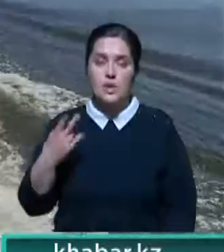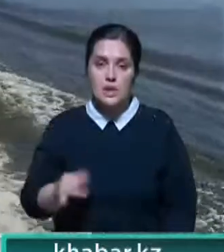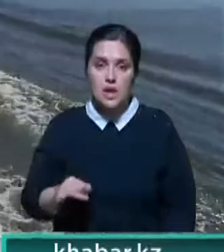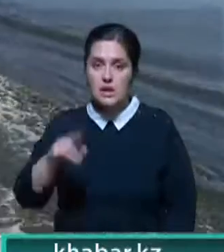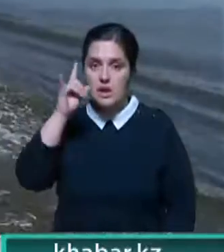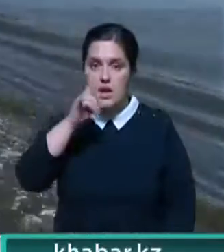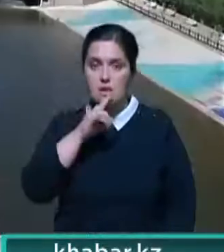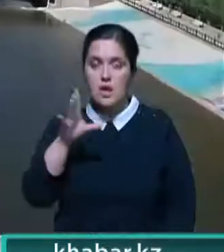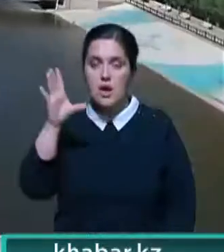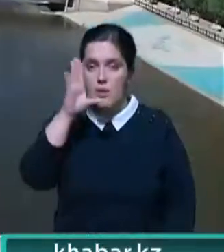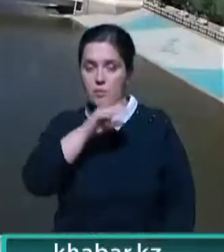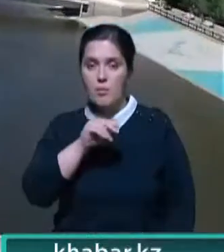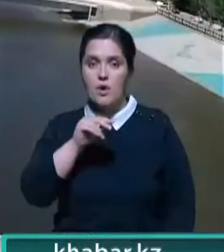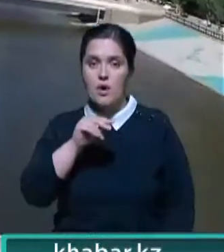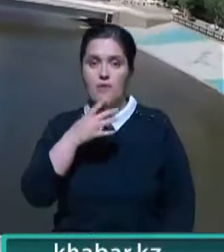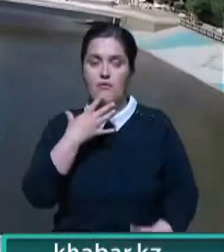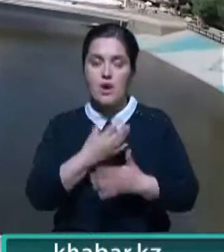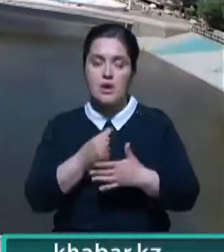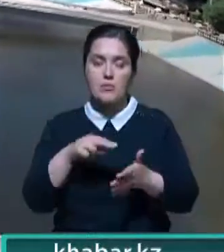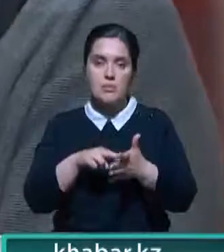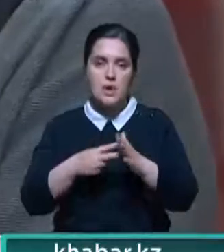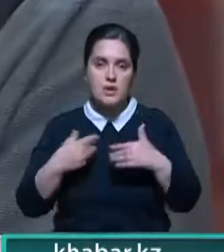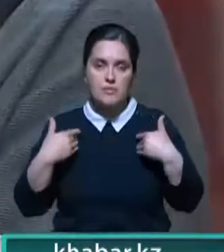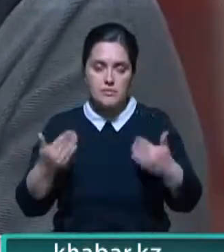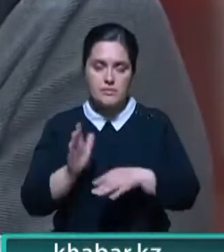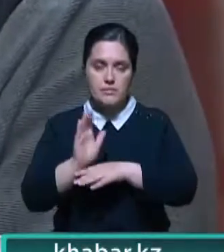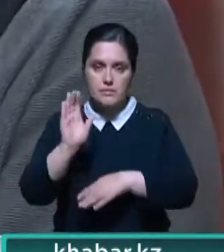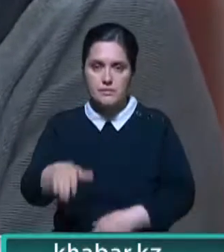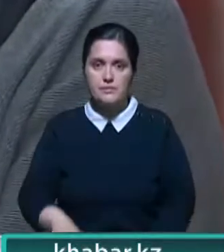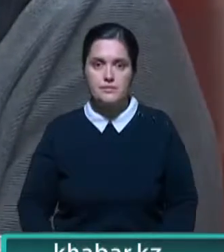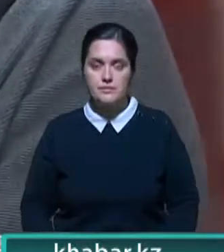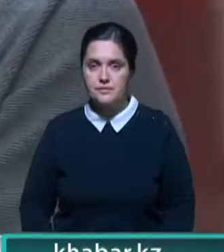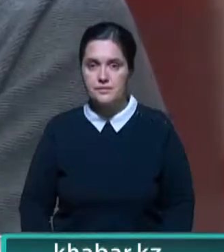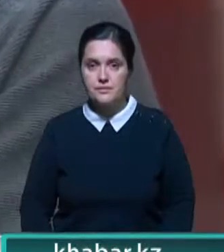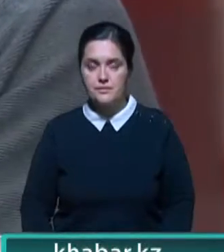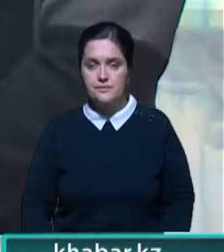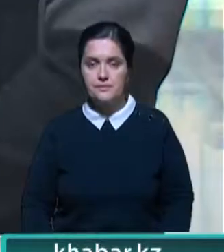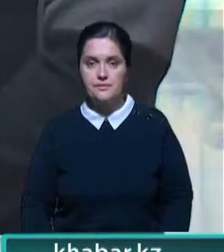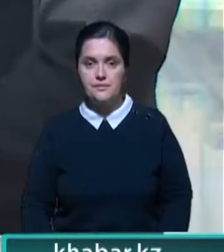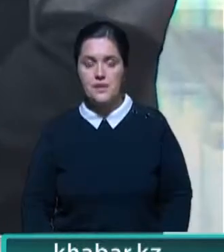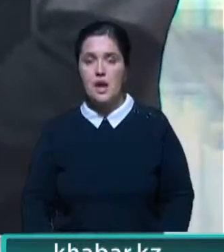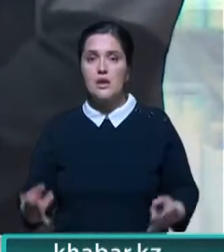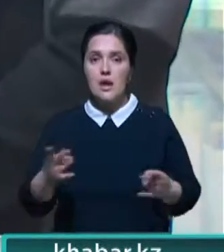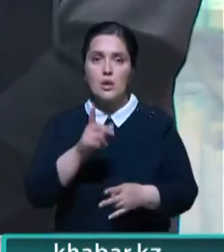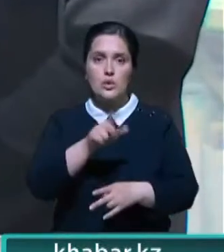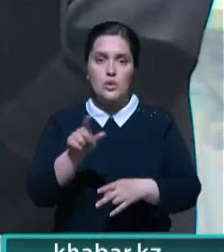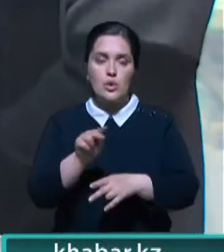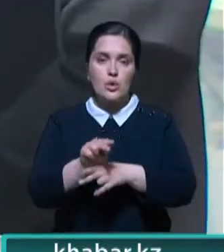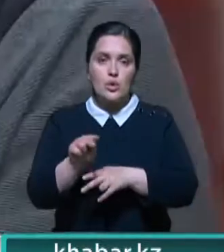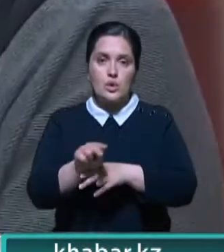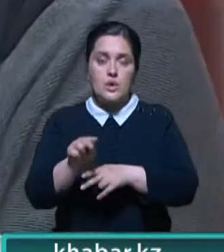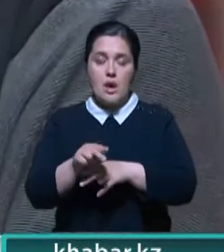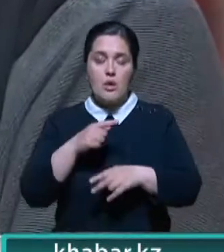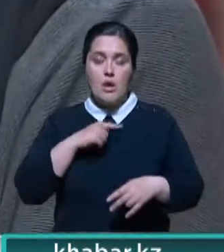Казахстанцы смогут направить туда свои предложения. Да, нужно людей учить коммуницировать. У нас, к сожалению, пока нет